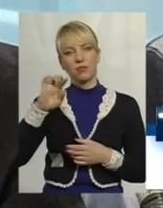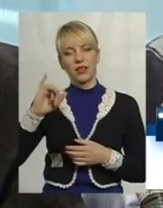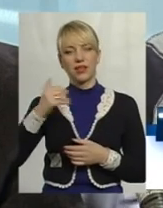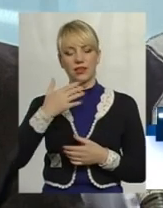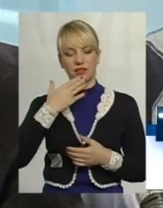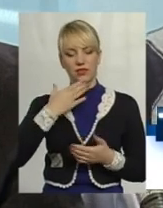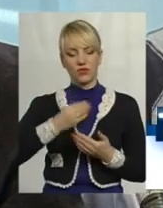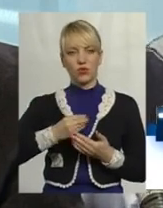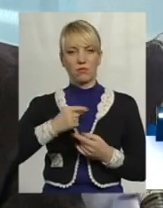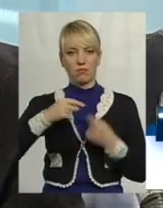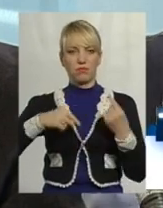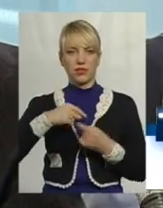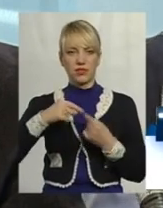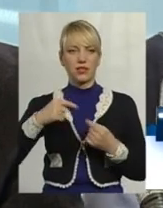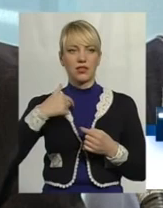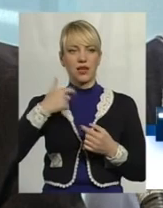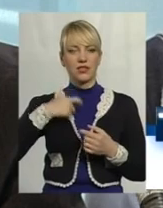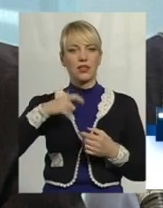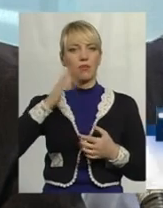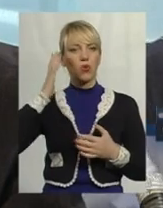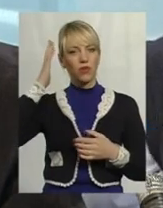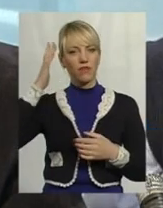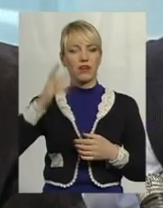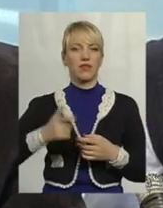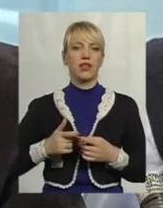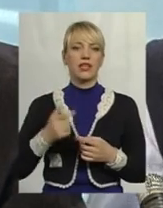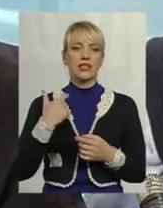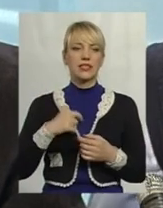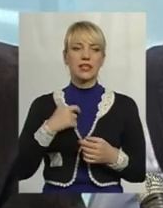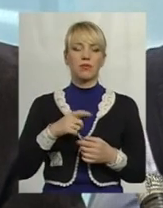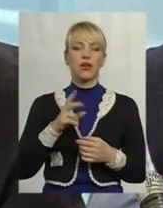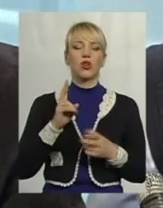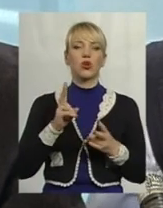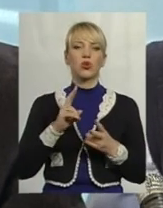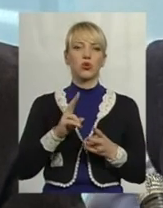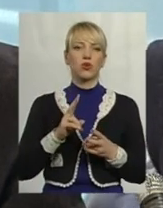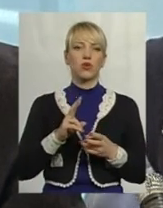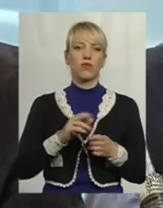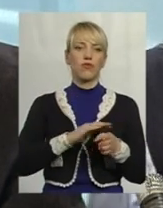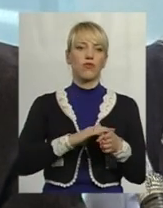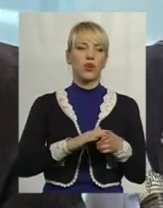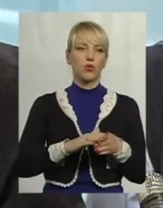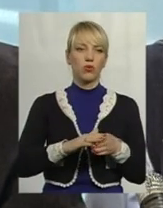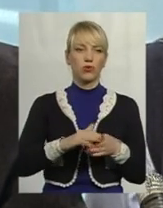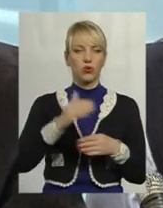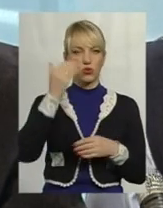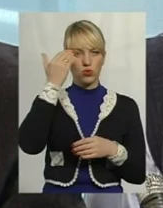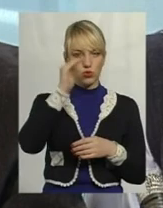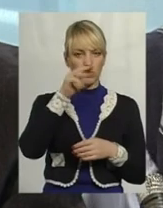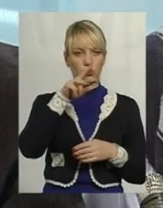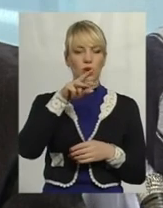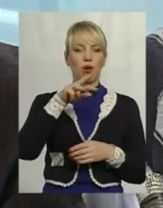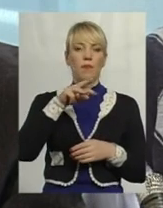Я себе виявляв таким чарівником, який робить чиюсь мрію в тілі, свою потихеньку, можливо, колись в тілі.